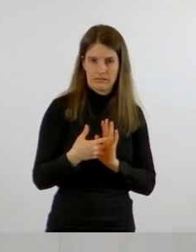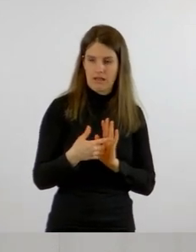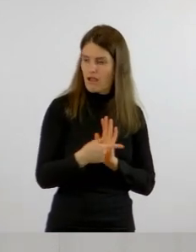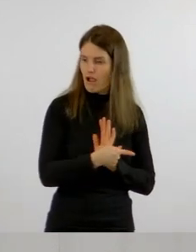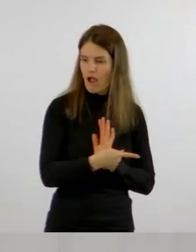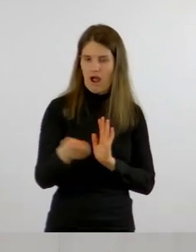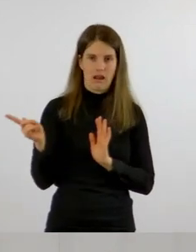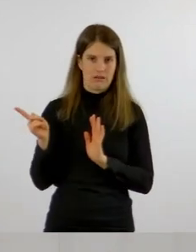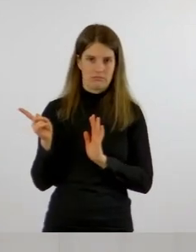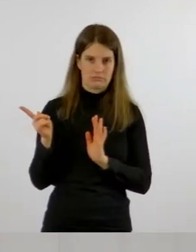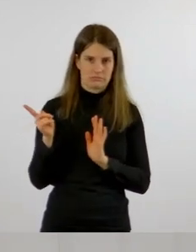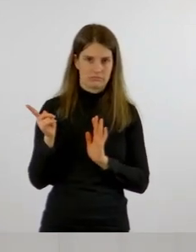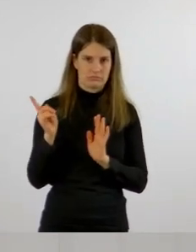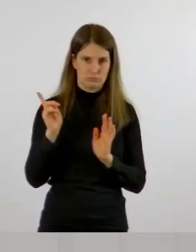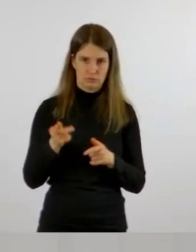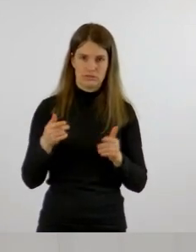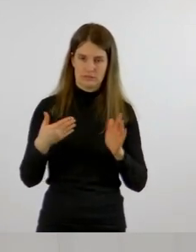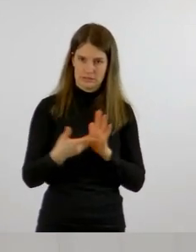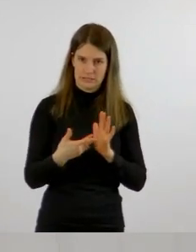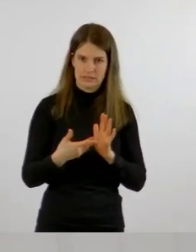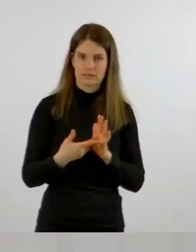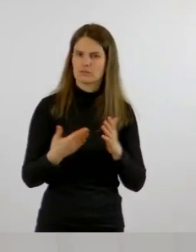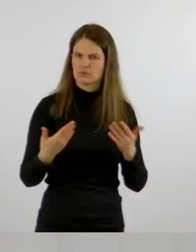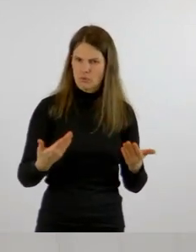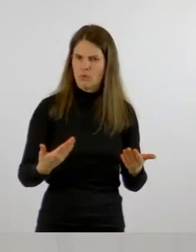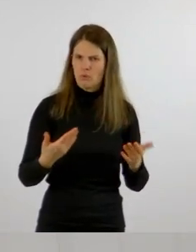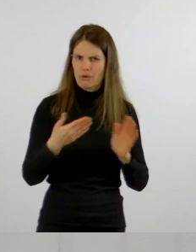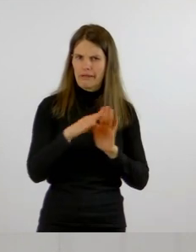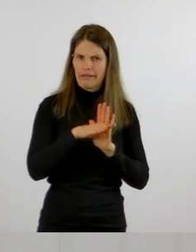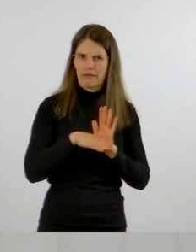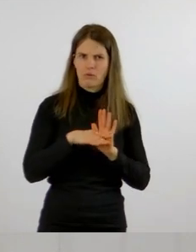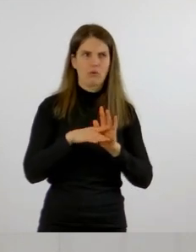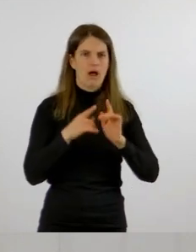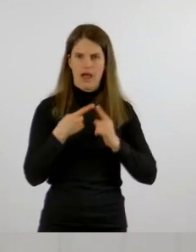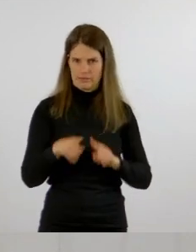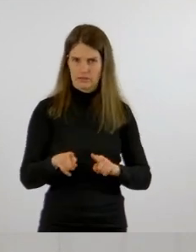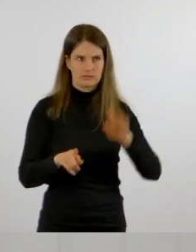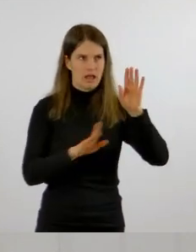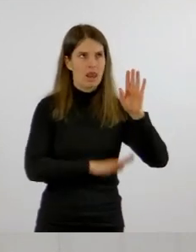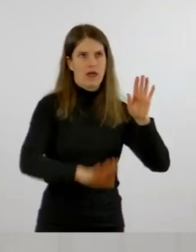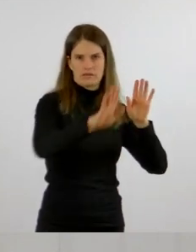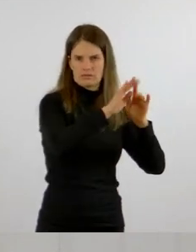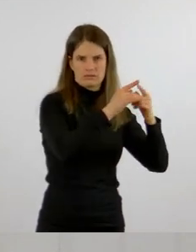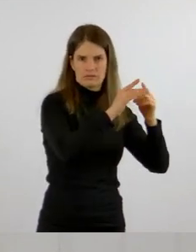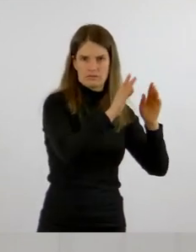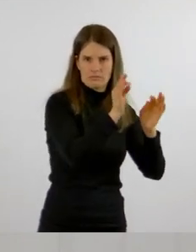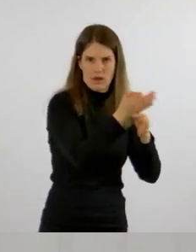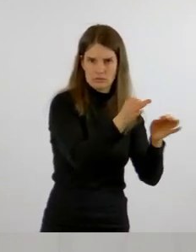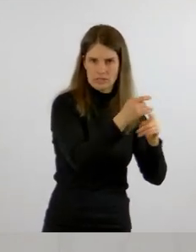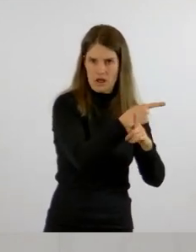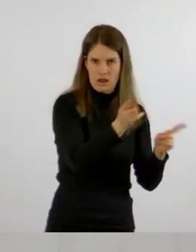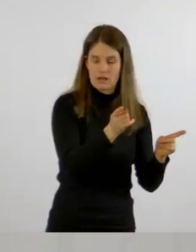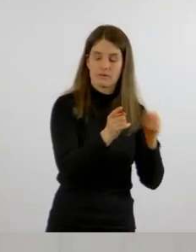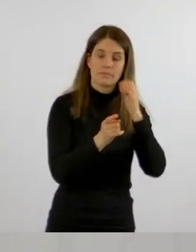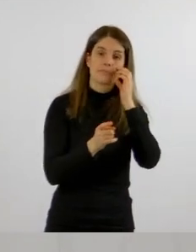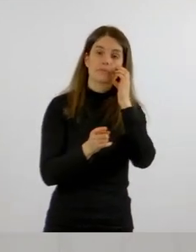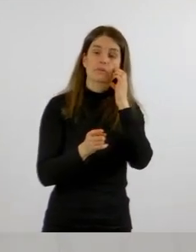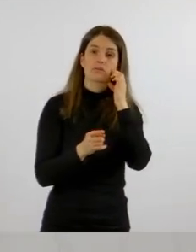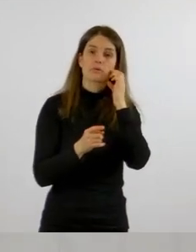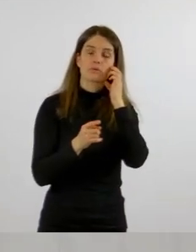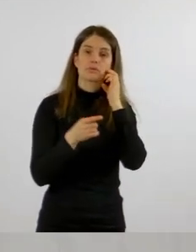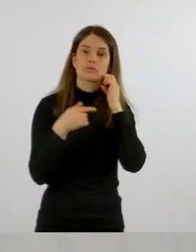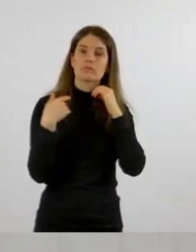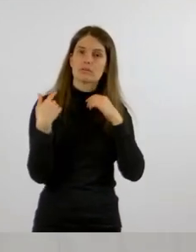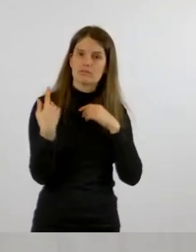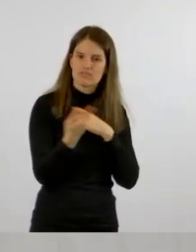Personengruppen. Und wir haben jetzt noch Zeit, um die Infektionssituation bis nächste